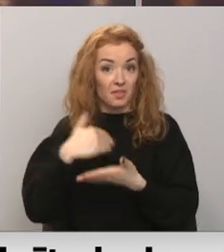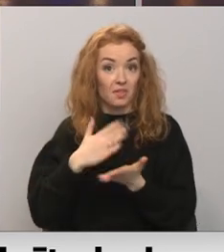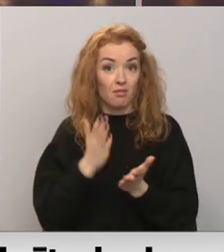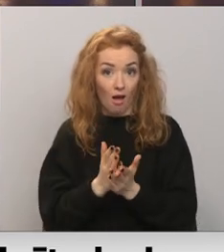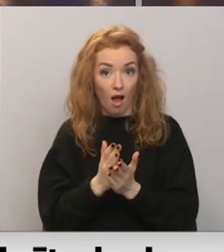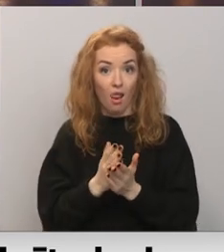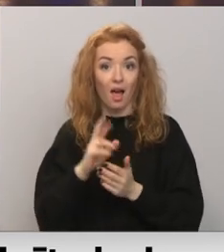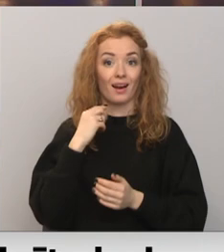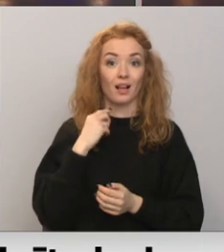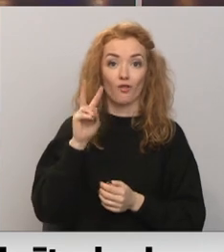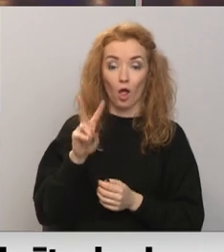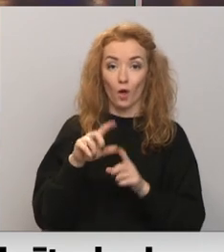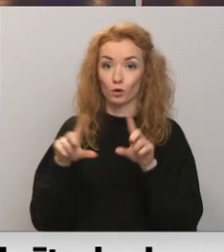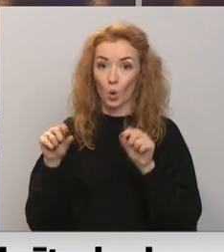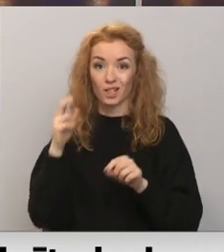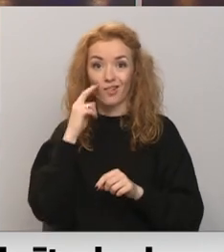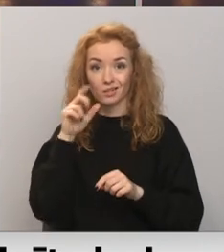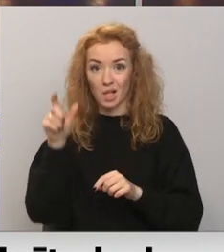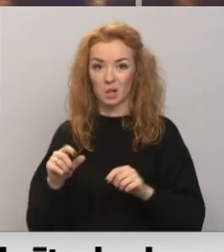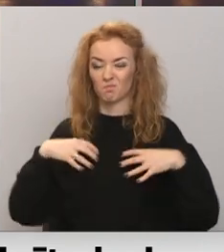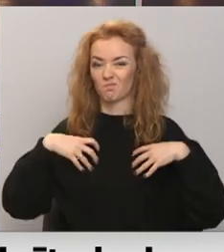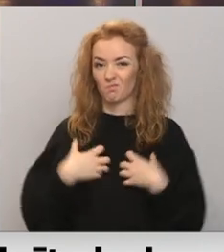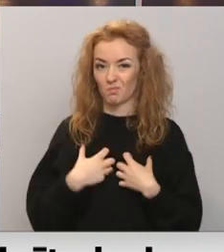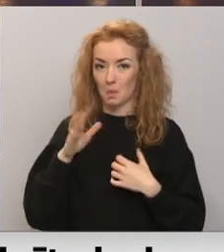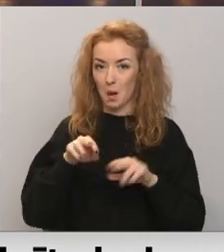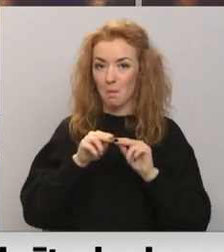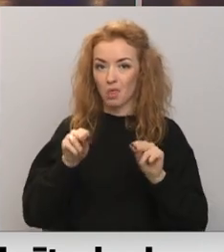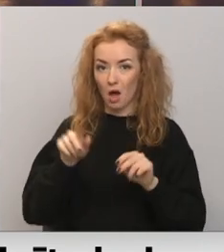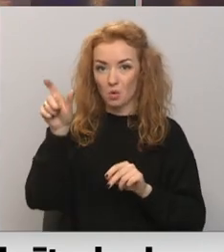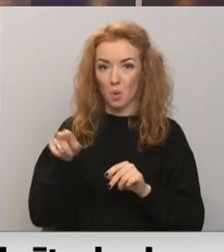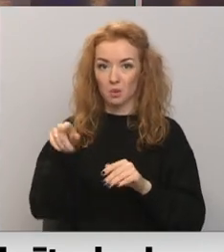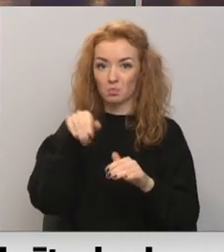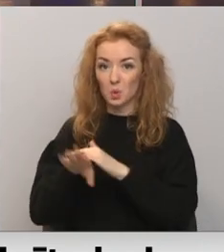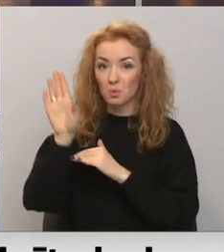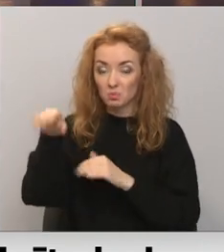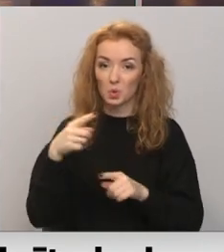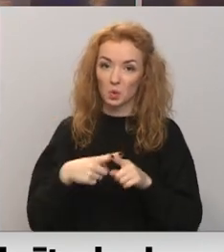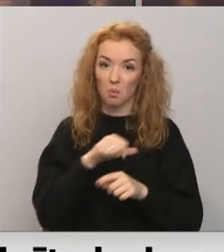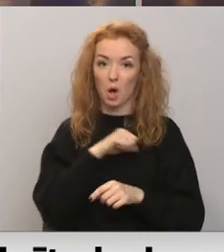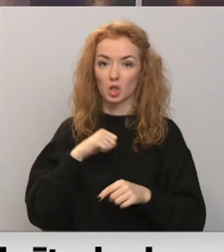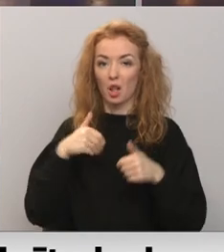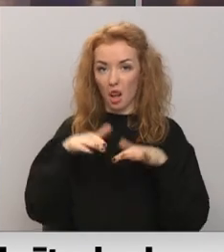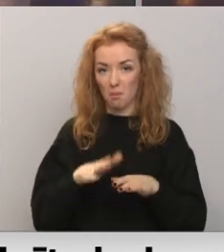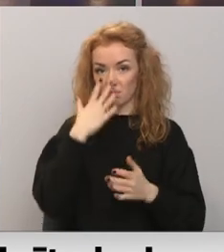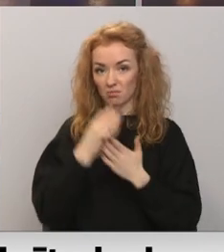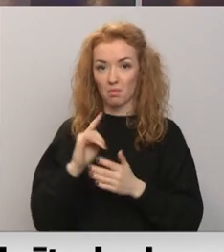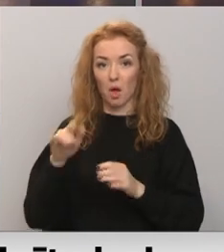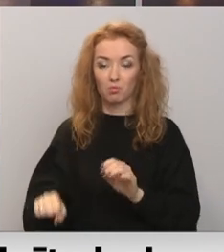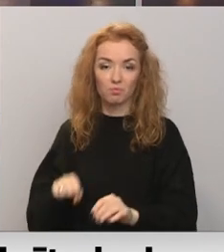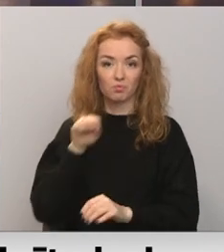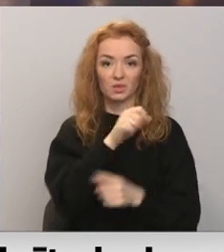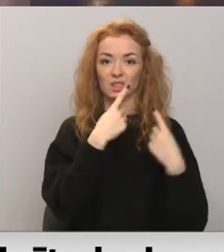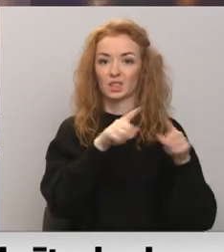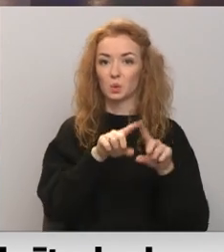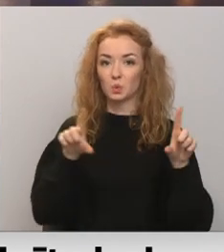Valdors skolas bērnu vecāku pauž lielu vilšanos par pedagogu izvēli darbu pamest un apsver iespēju mainīt savu bērnu izglītības